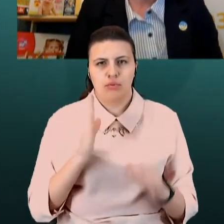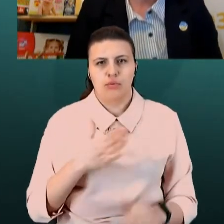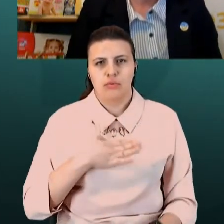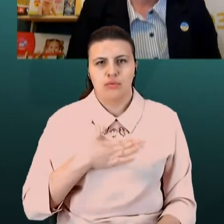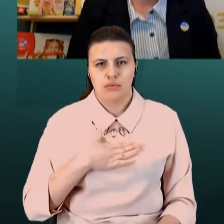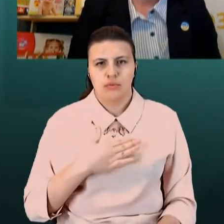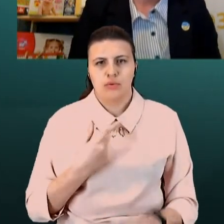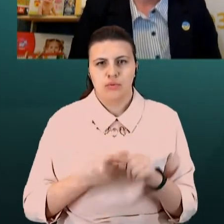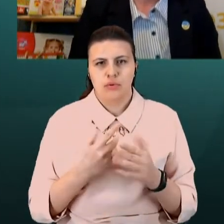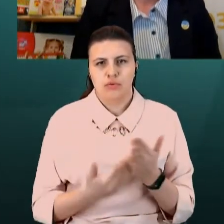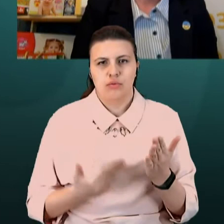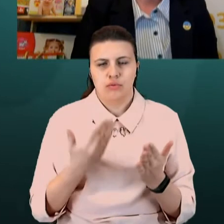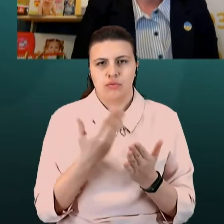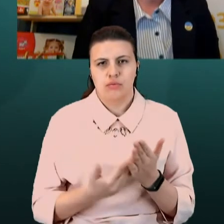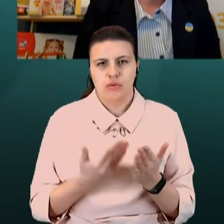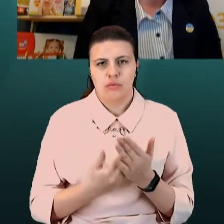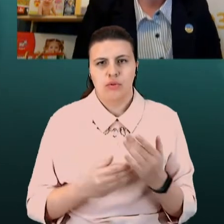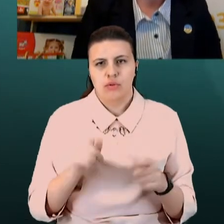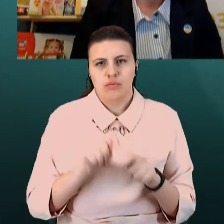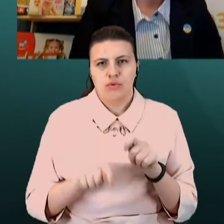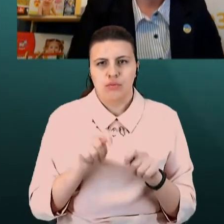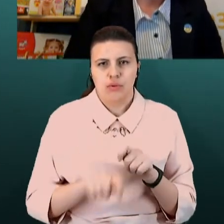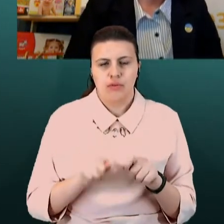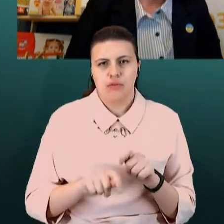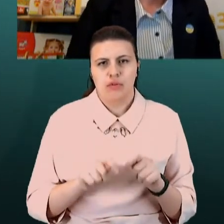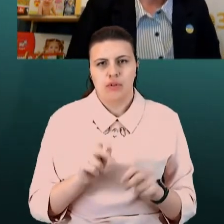Рекомендації перевірених підприємців і перевірено.